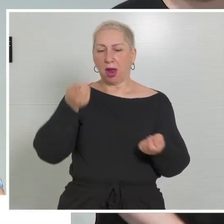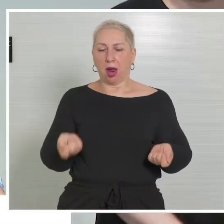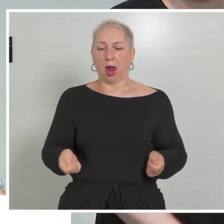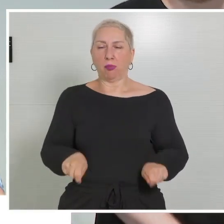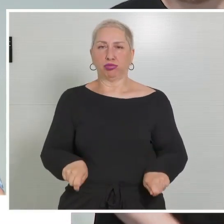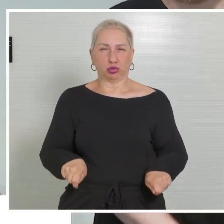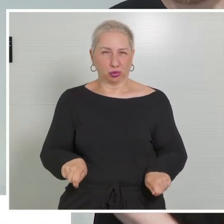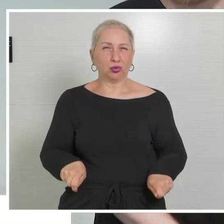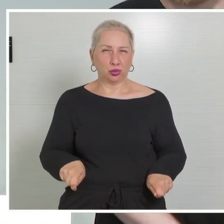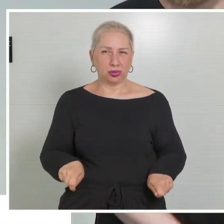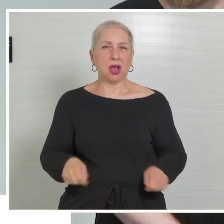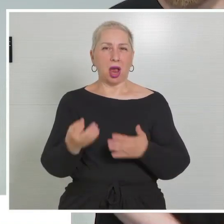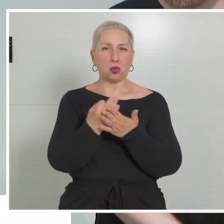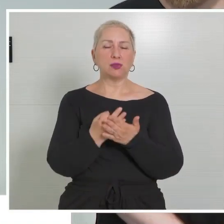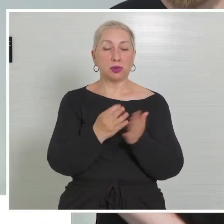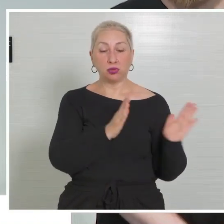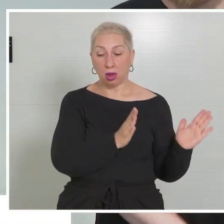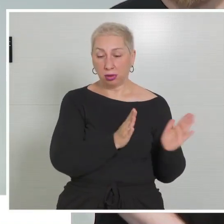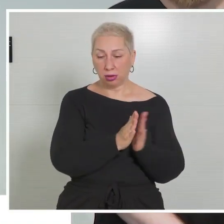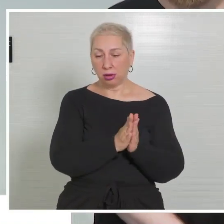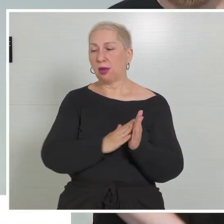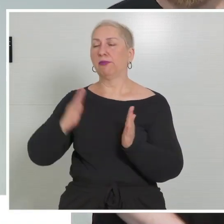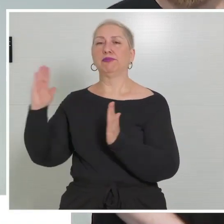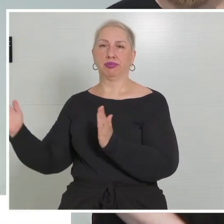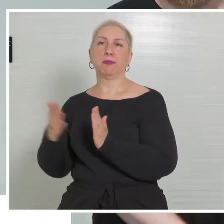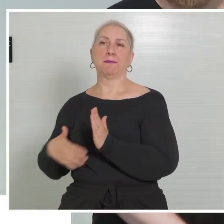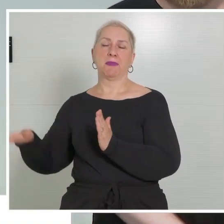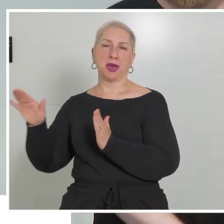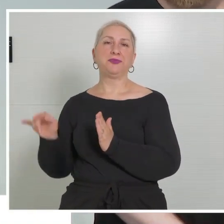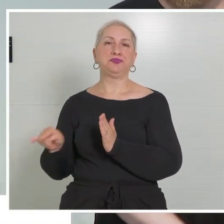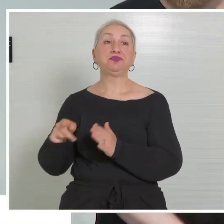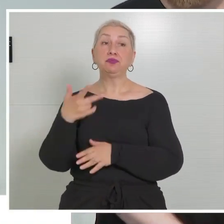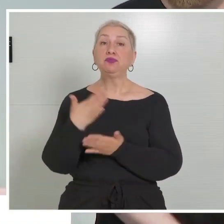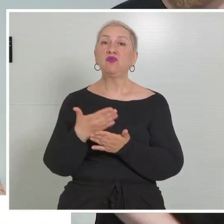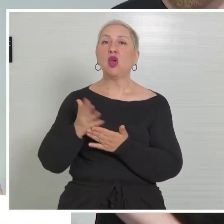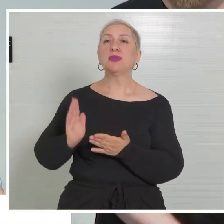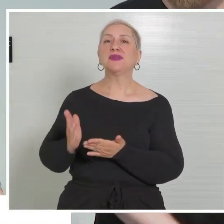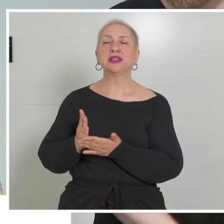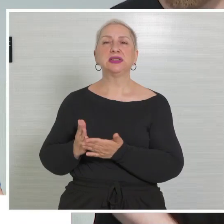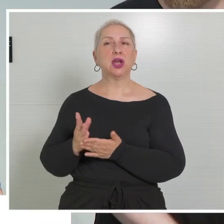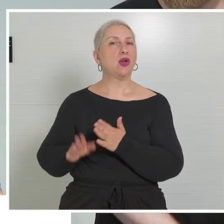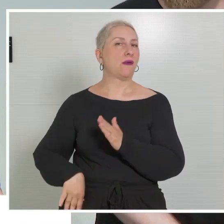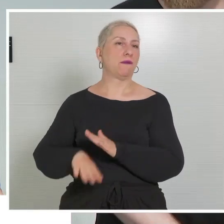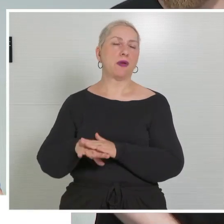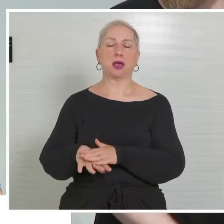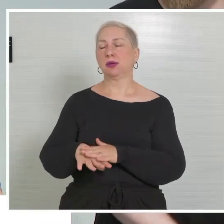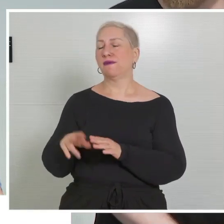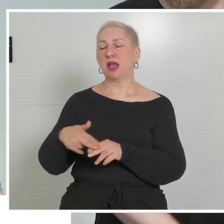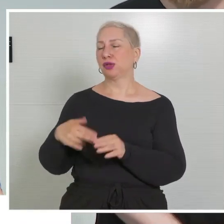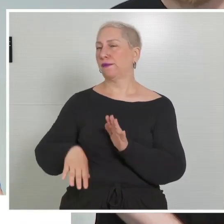Aber eine Quote von 90 Prozent zeigt, dass der Zivildienst den Bedarf nahezu zur Gänze auch abdecken kann.